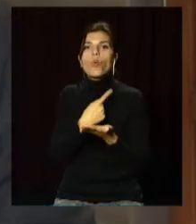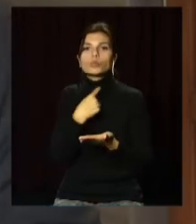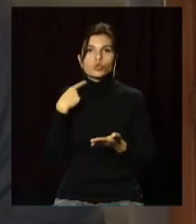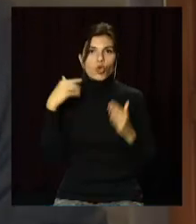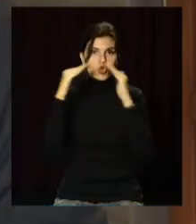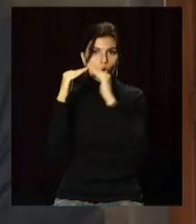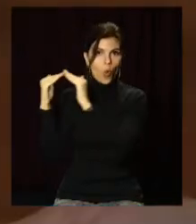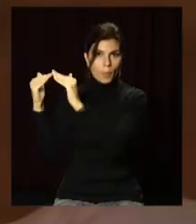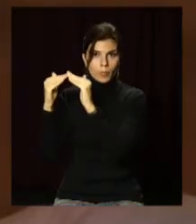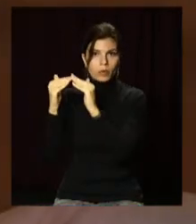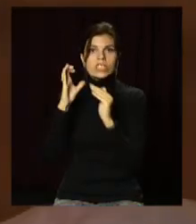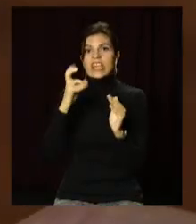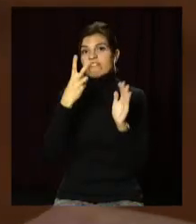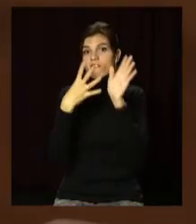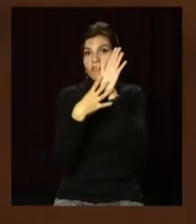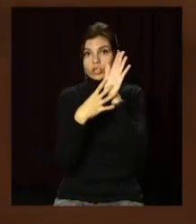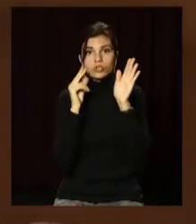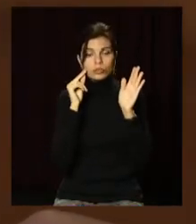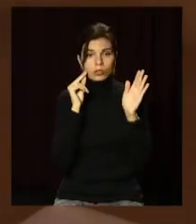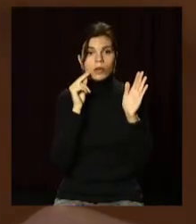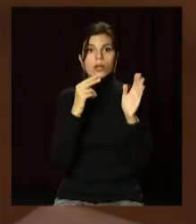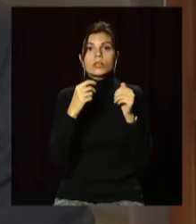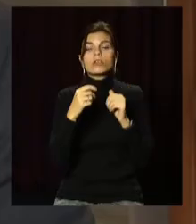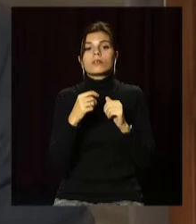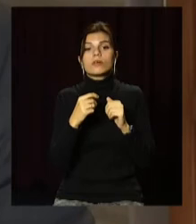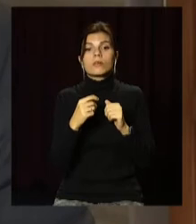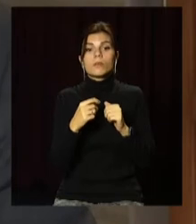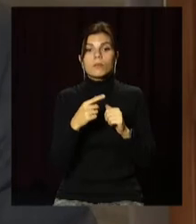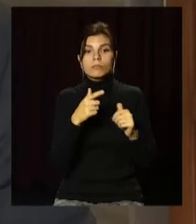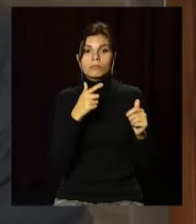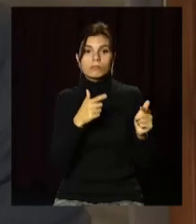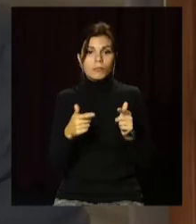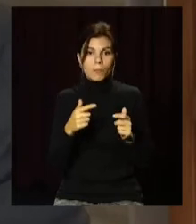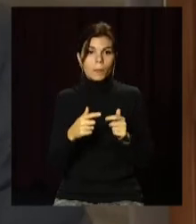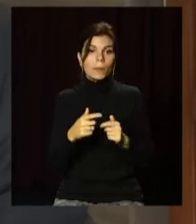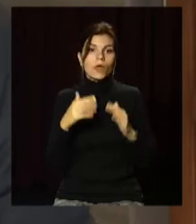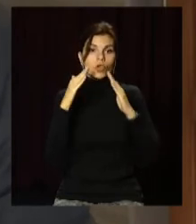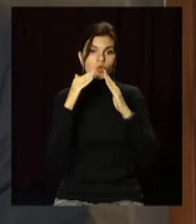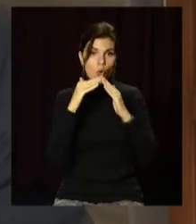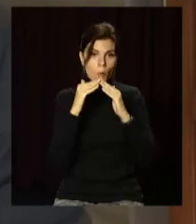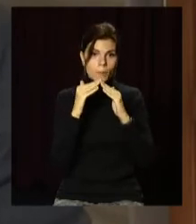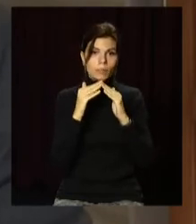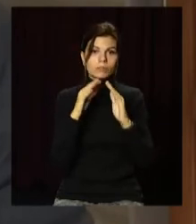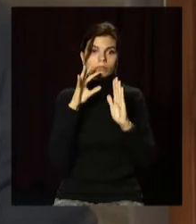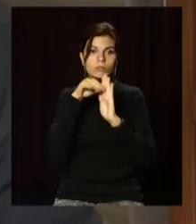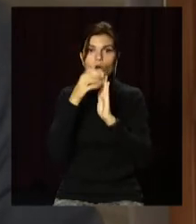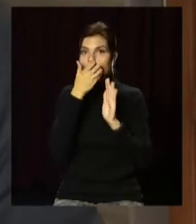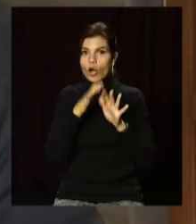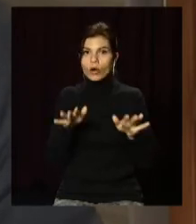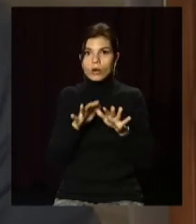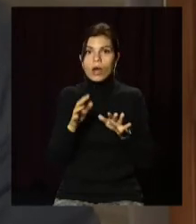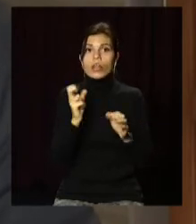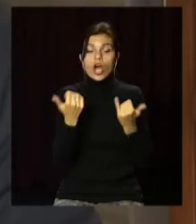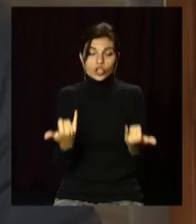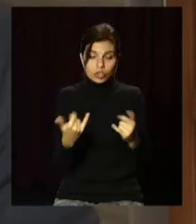згодом цього графіка, з 29 числа до 16 октября буде проводитися заповнення внутрідомових сетей теплоснабження. Тобто на